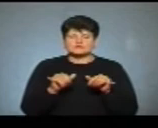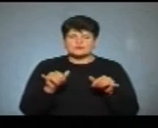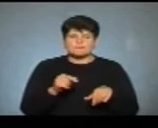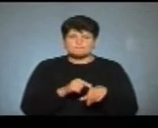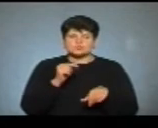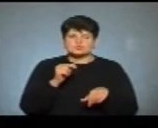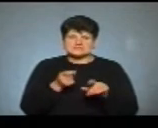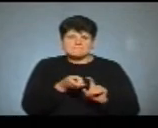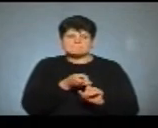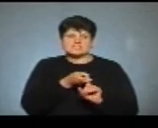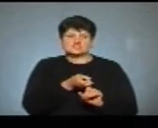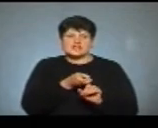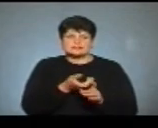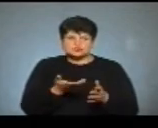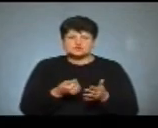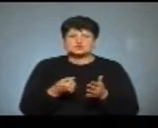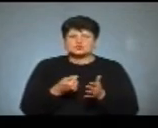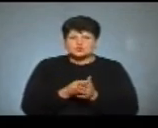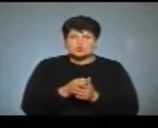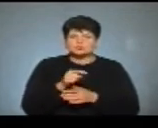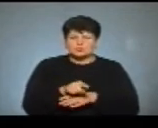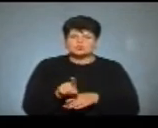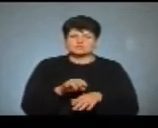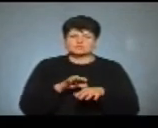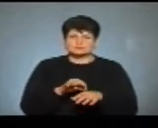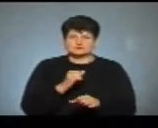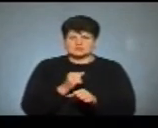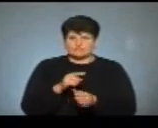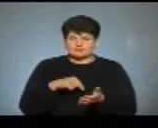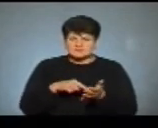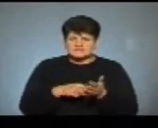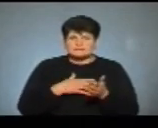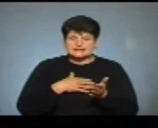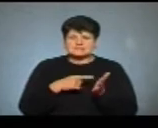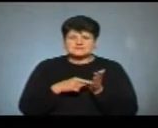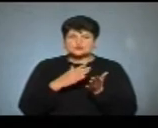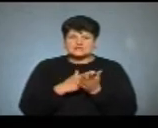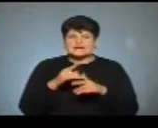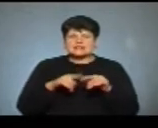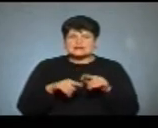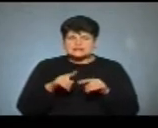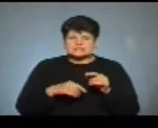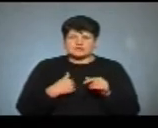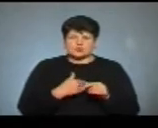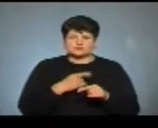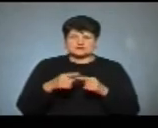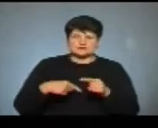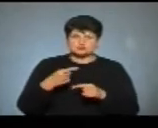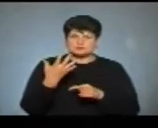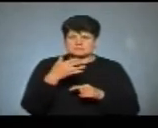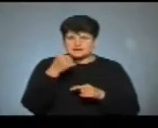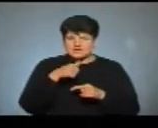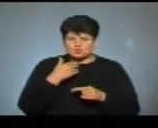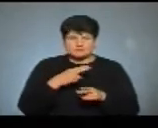почуття причетності до того, що відбувається в місті. Для мене місто є рідне, тому я хочу, щоб ми наступних п'ять років не